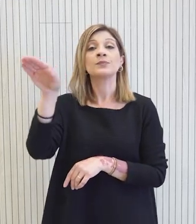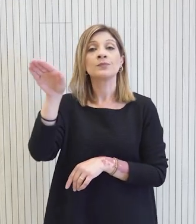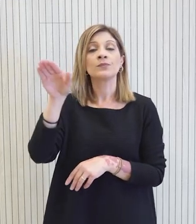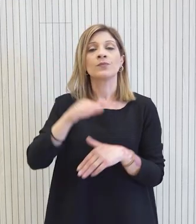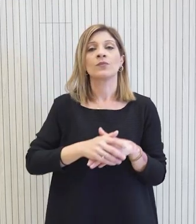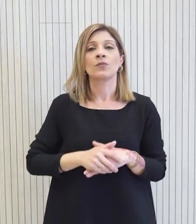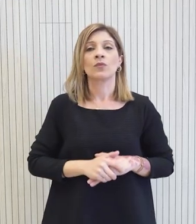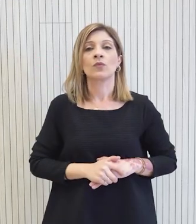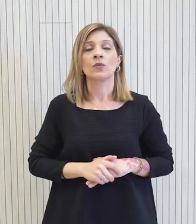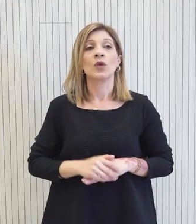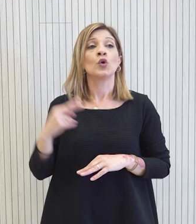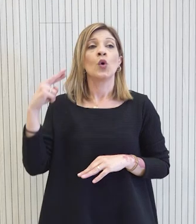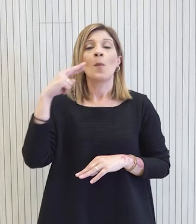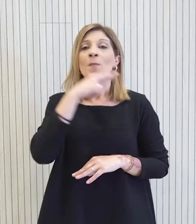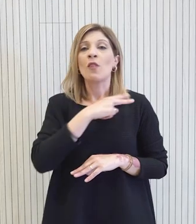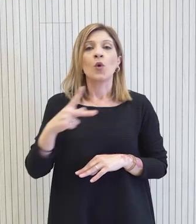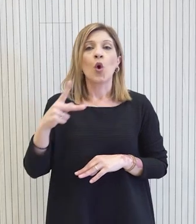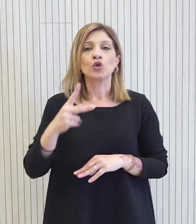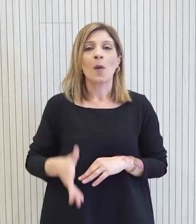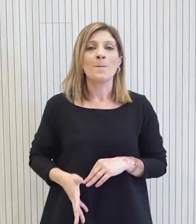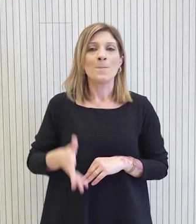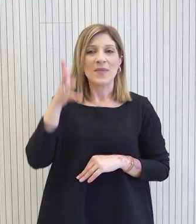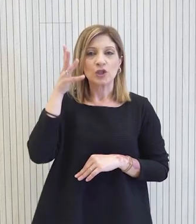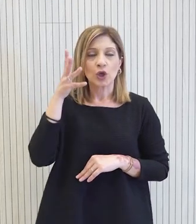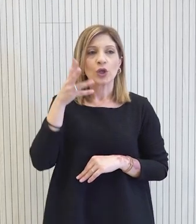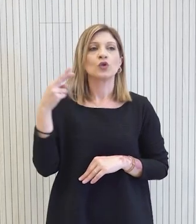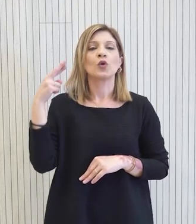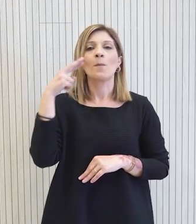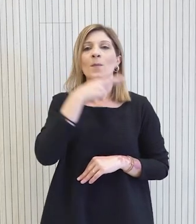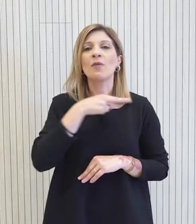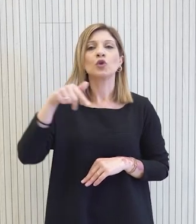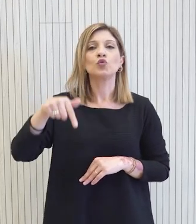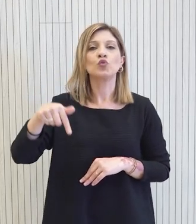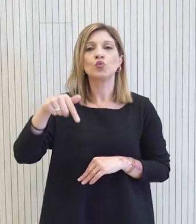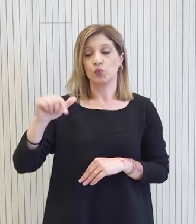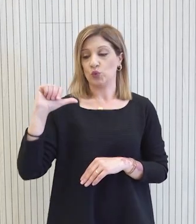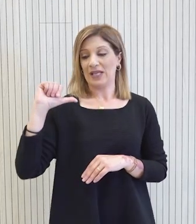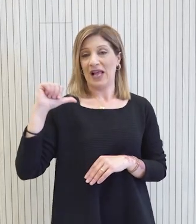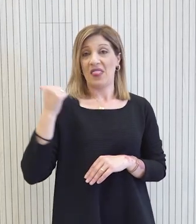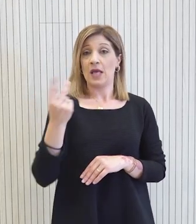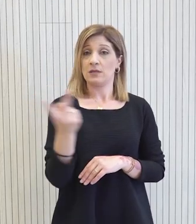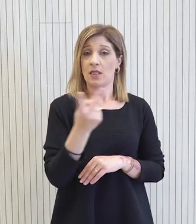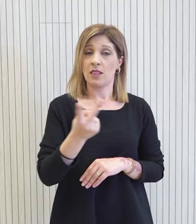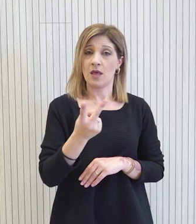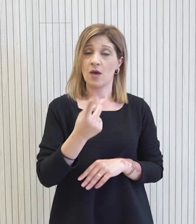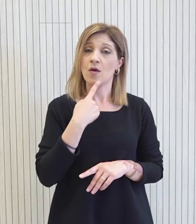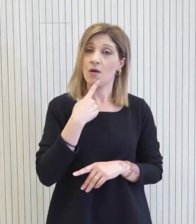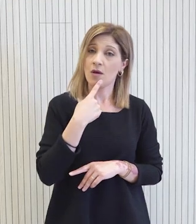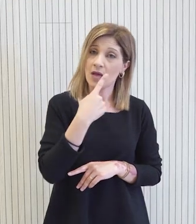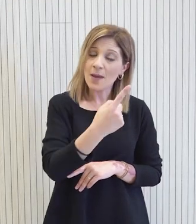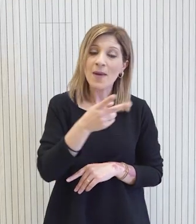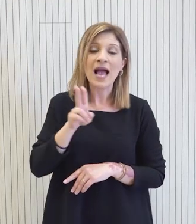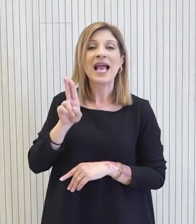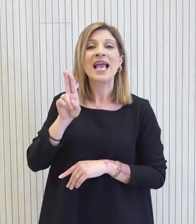Ο Προφιλουκρός, ο κύριος Μητσοτάκης και ο Προφιλουκρός, ο κύριος Πούς τις δημόσια στήριξαν την